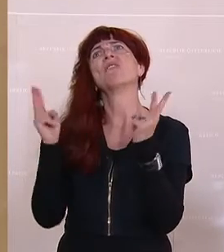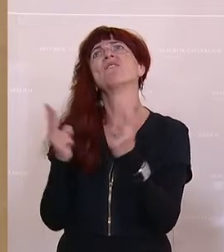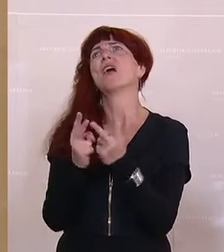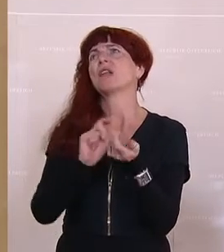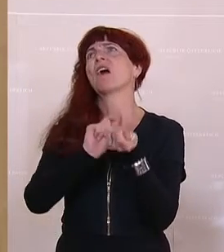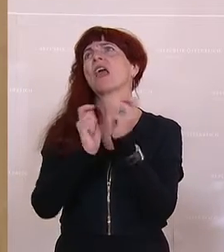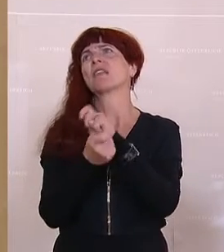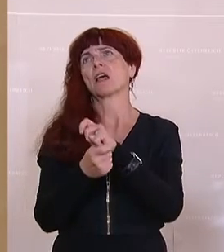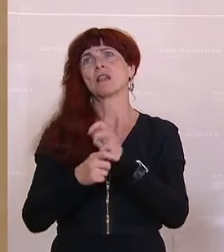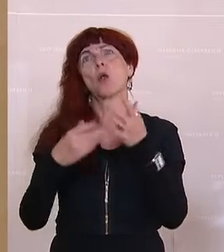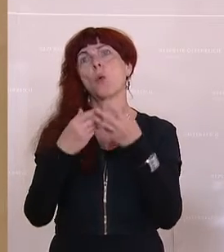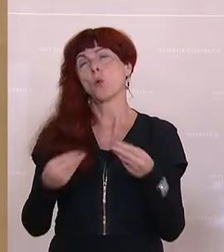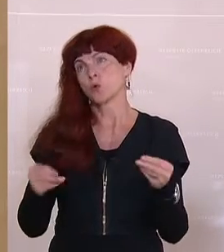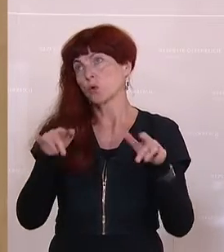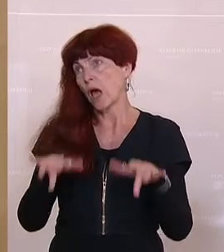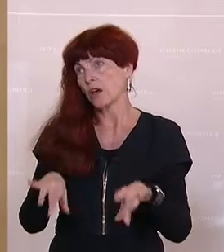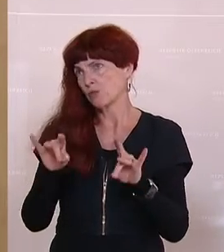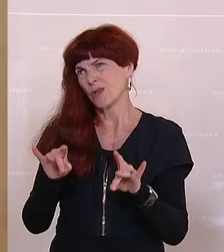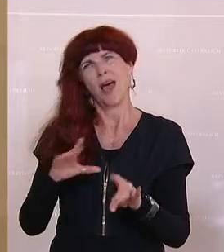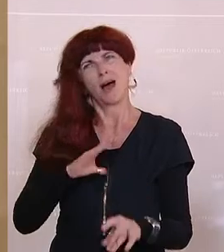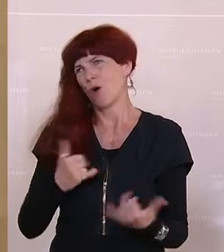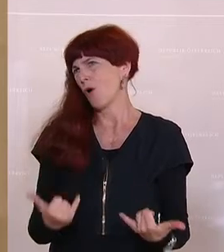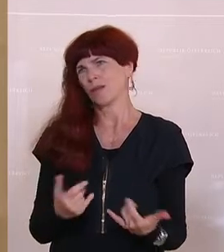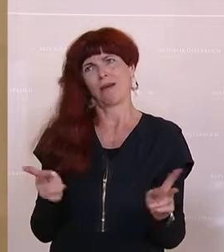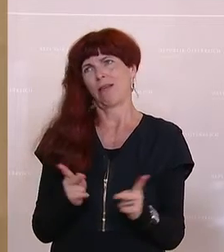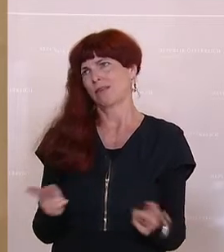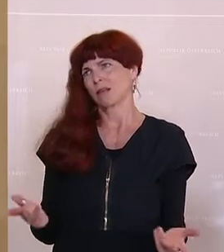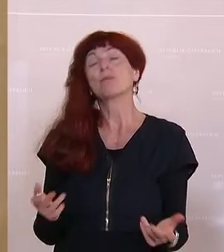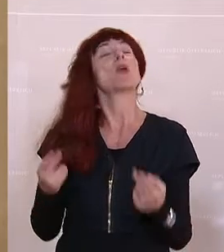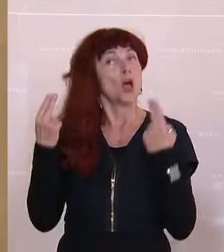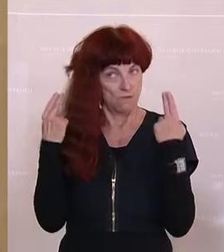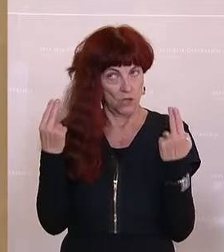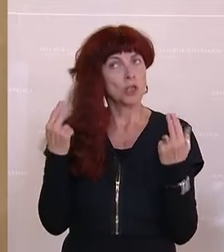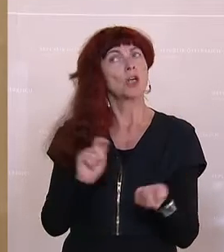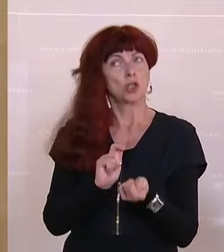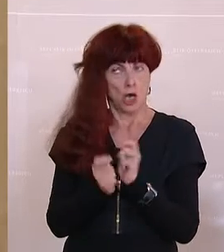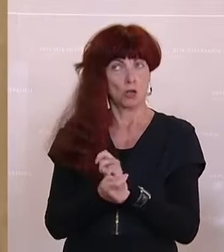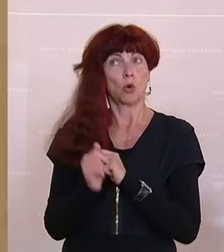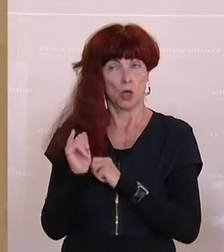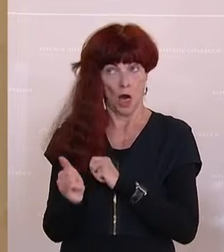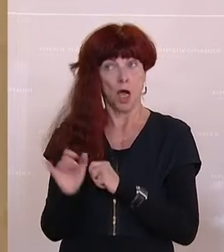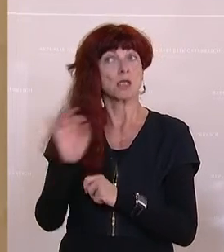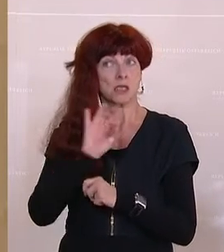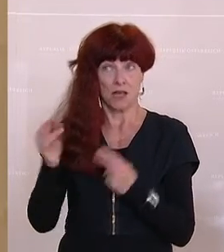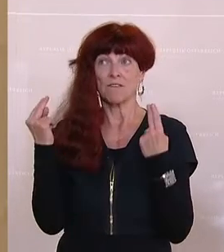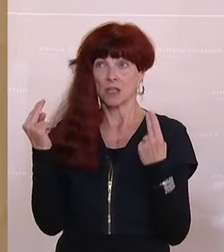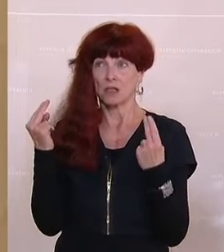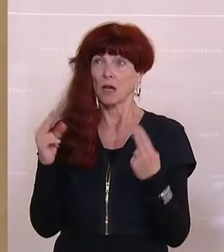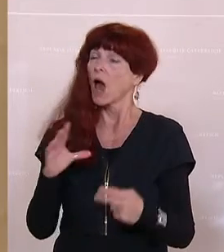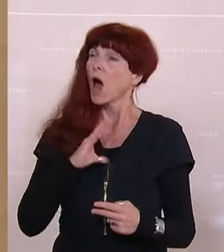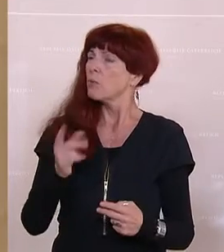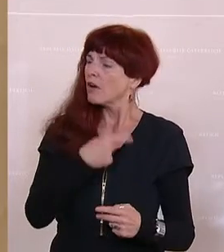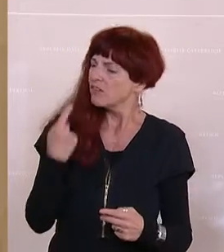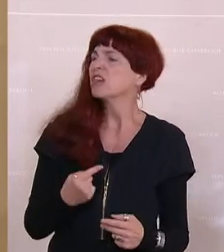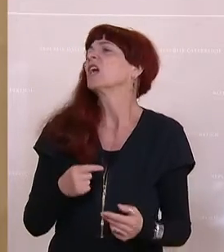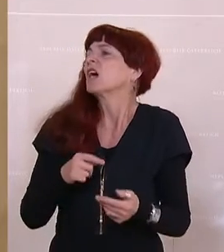haben, aber nicht heute. Denn wichtig ist diese Änderung schon, sehr wichtig sogar. Wir garantieren, damit trans-